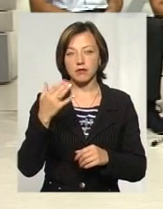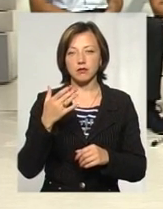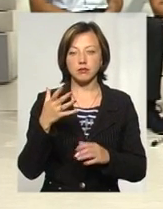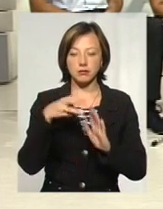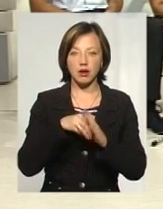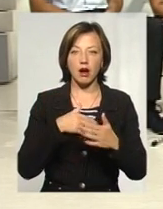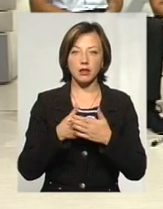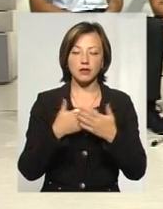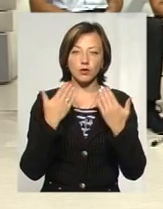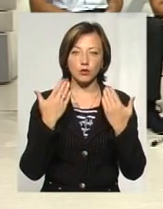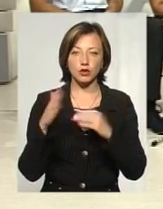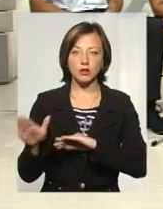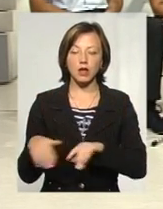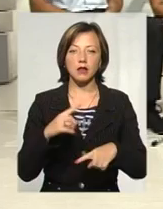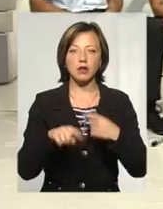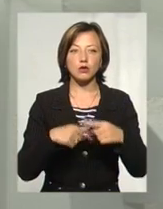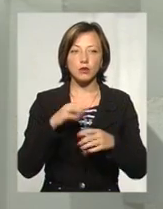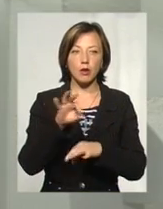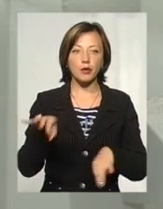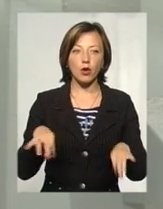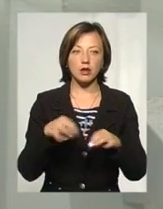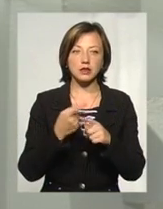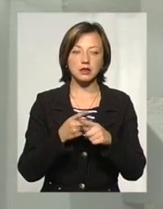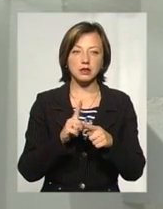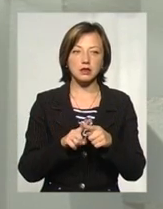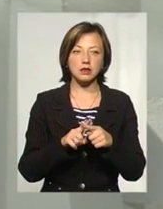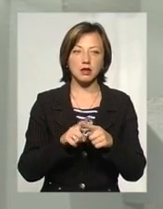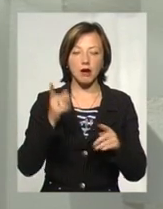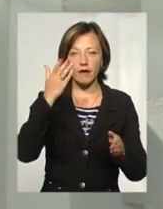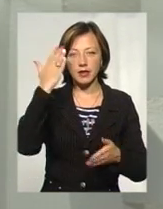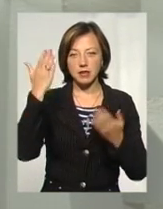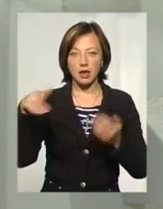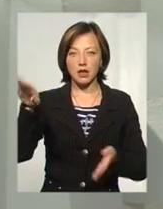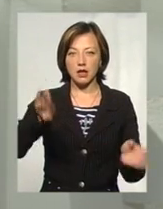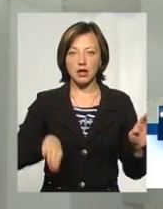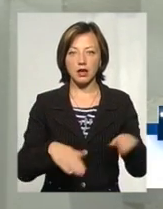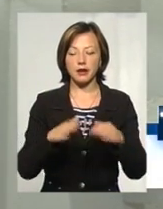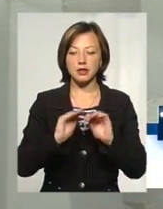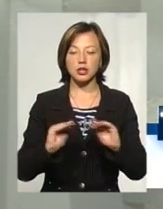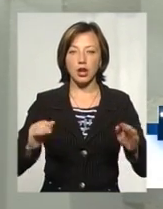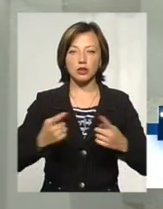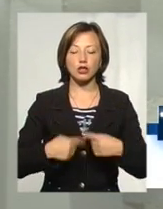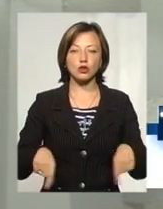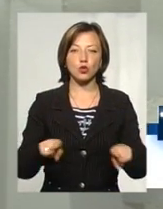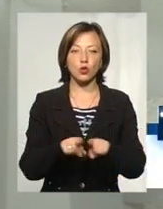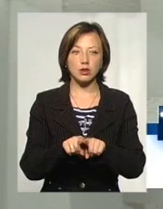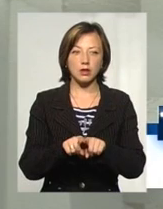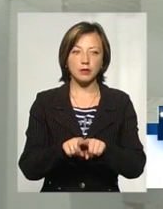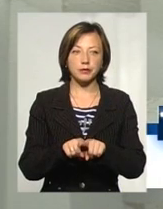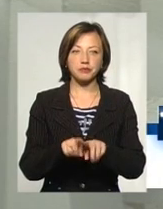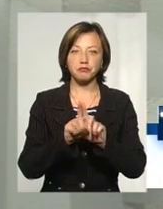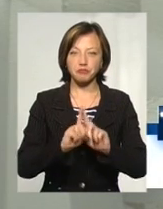відпочинку. Наступний проєкт в нас – це «Веселі гірки». Така дитяча зона, досить така